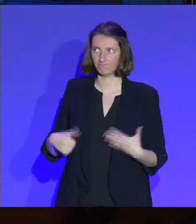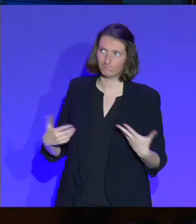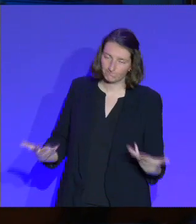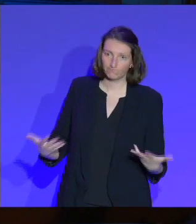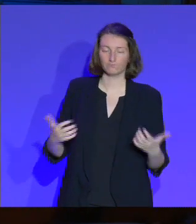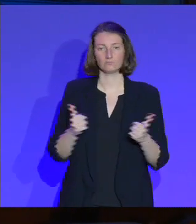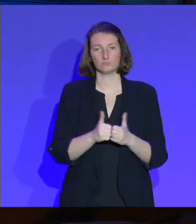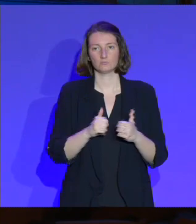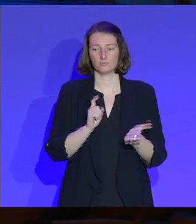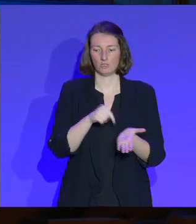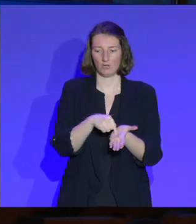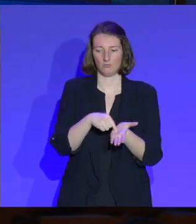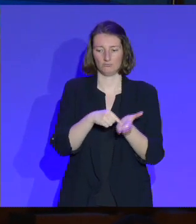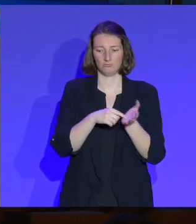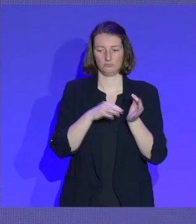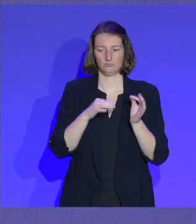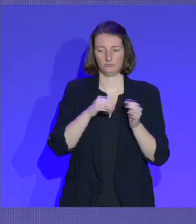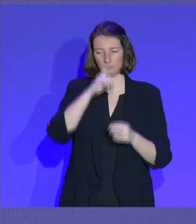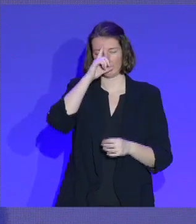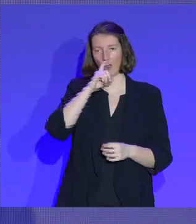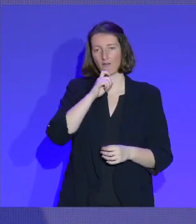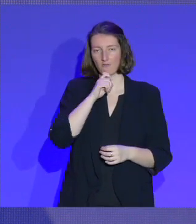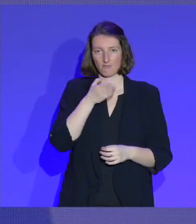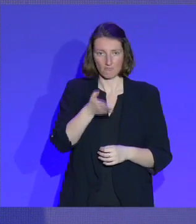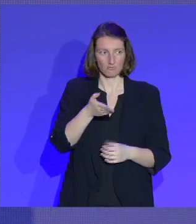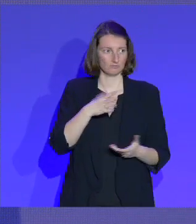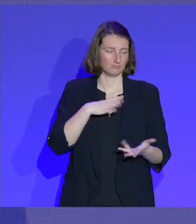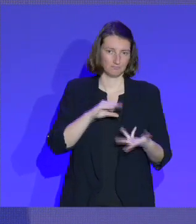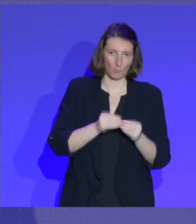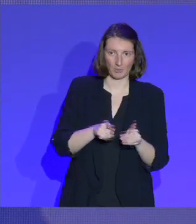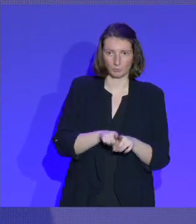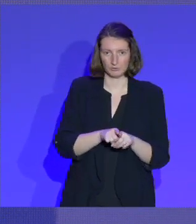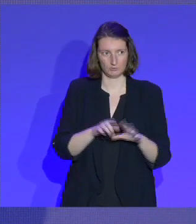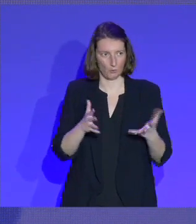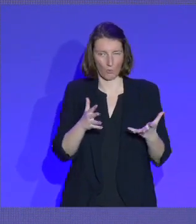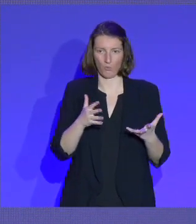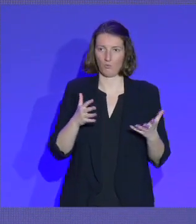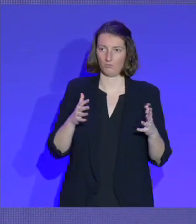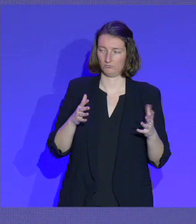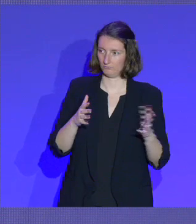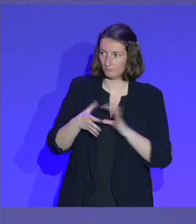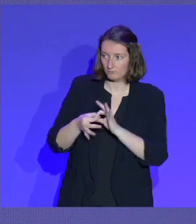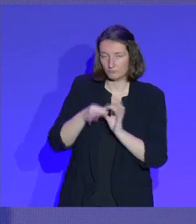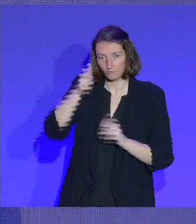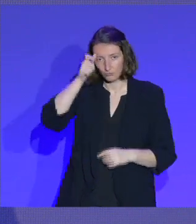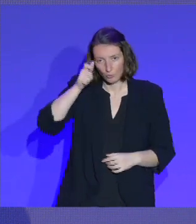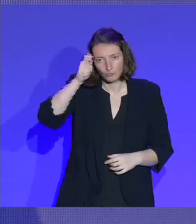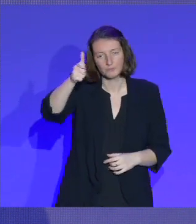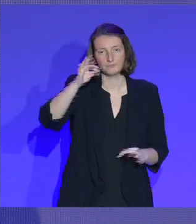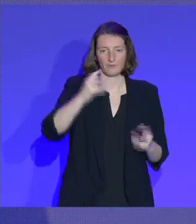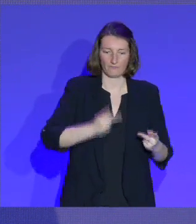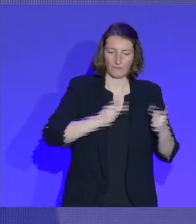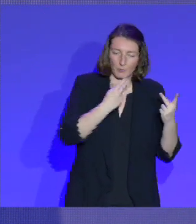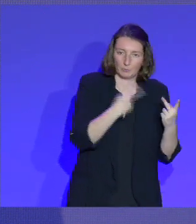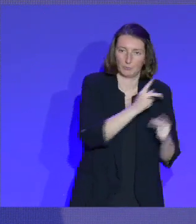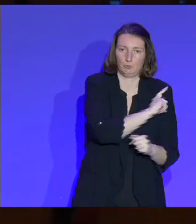Qatar. On a un problème, aujourd'hui, d'articulation, de cohérence entre ce que sont les valeurs du sport, ce que sont les